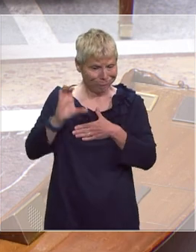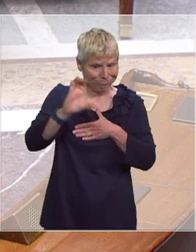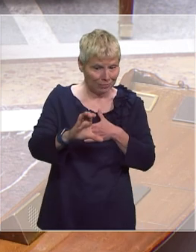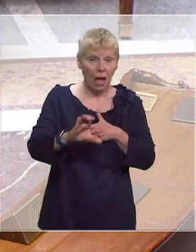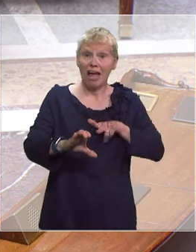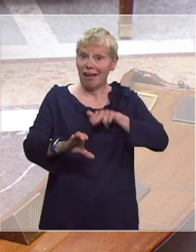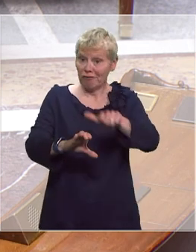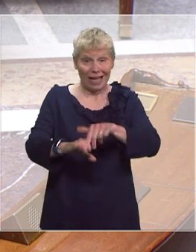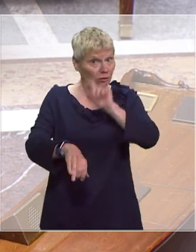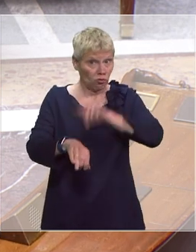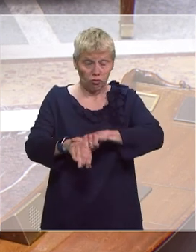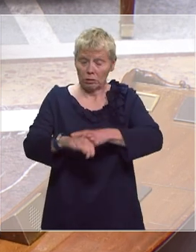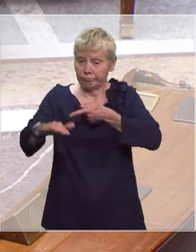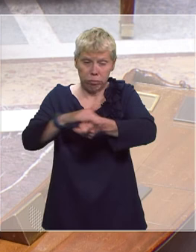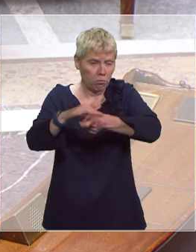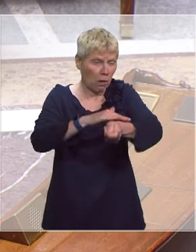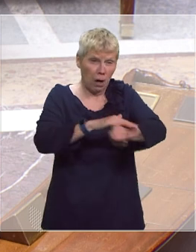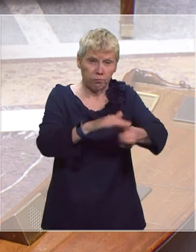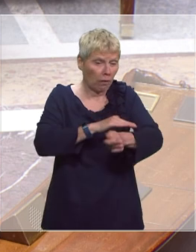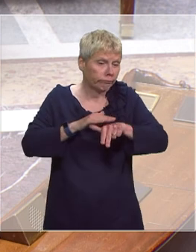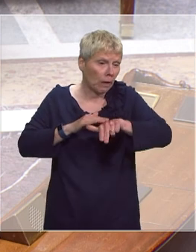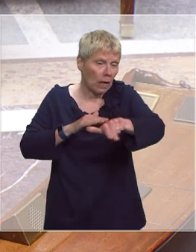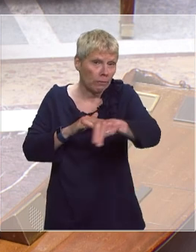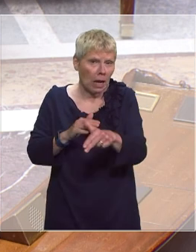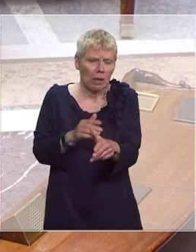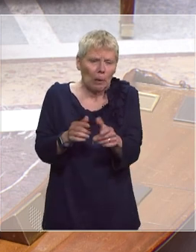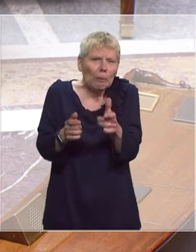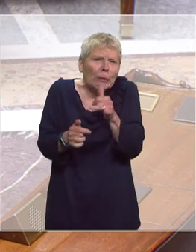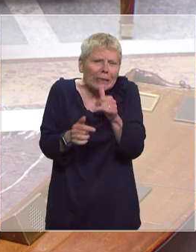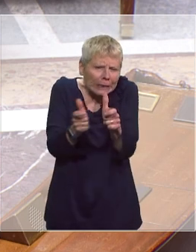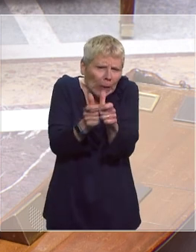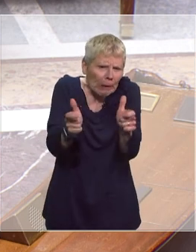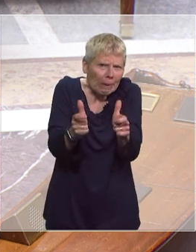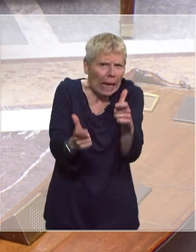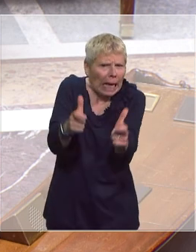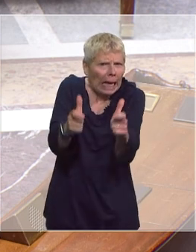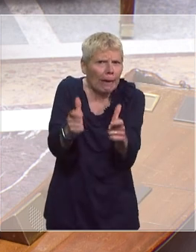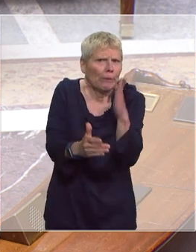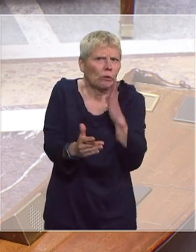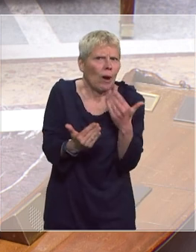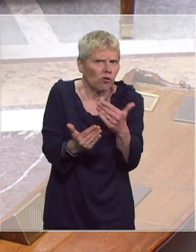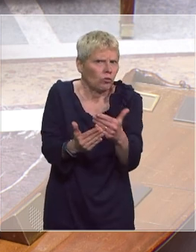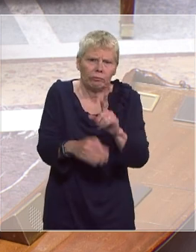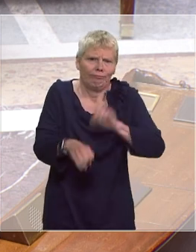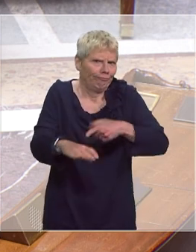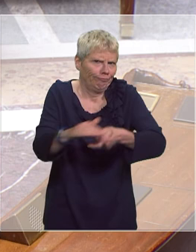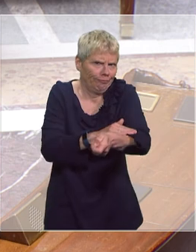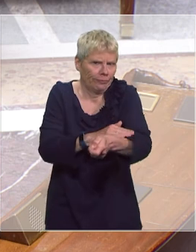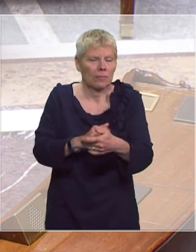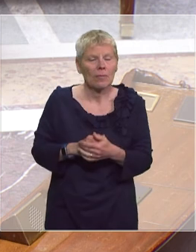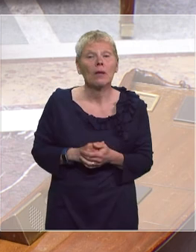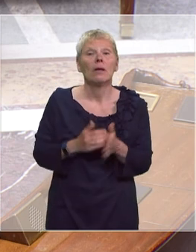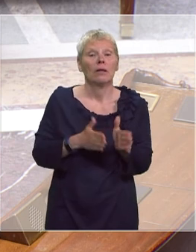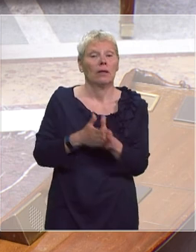immédiatement versés dans les prochains jours aux très petites entreprises qui en ont le plus besoin aujourd'hui. et effectivement,